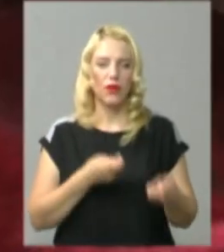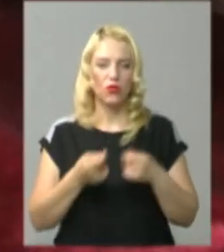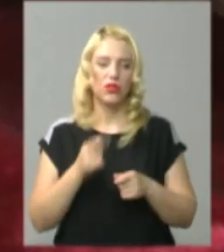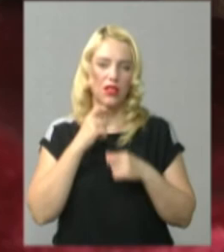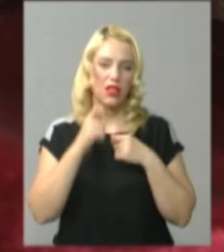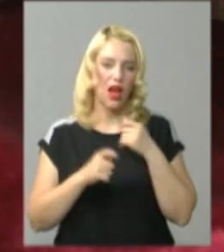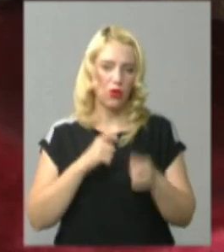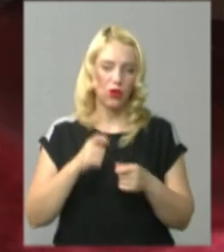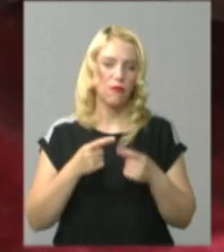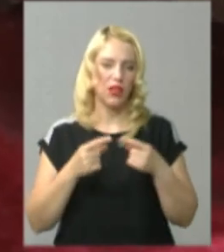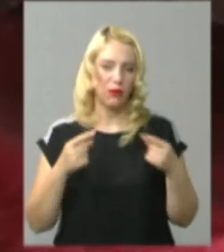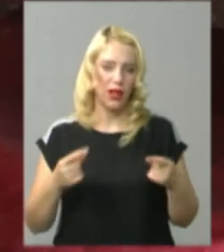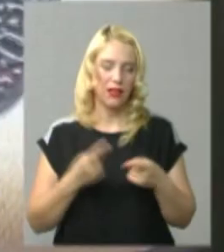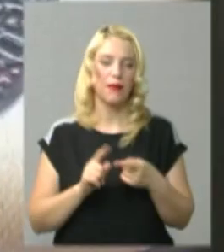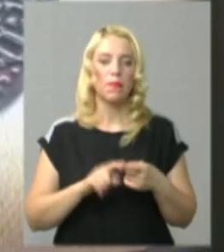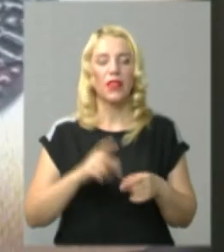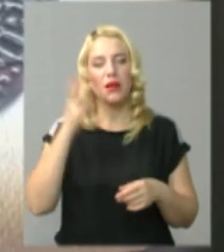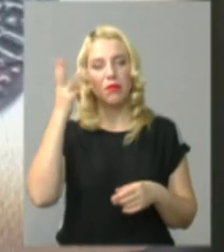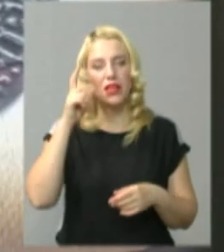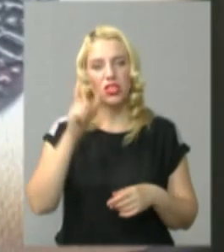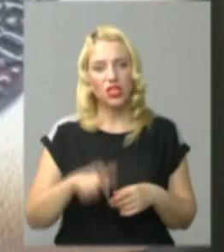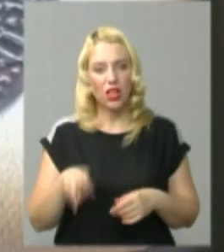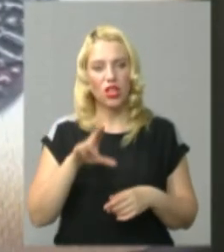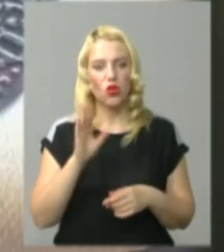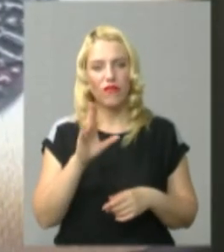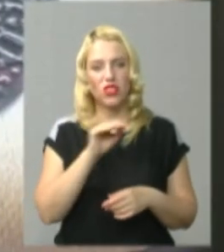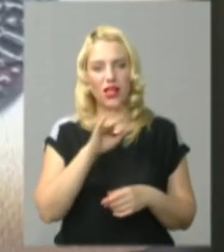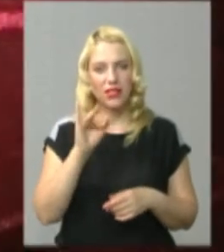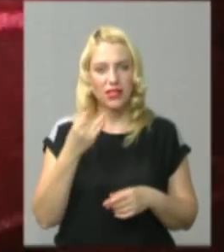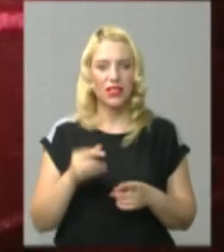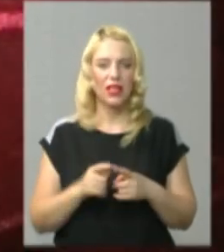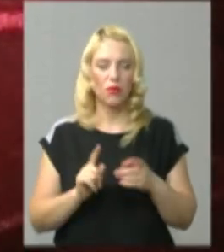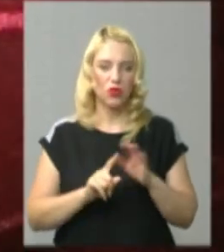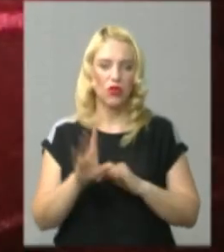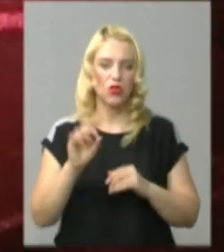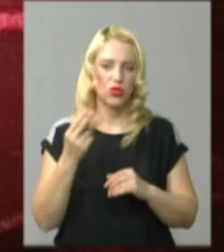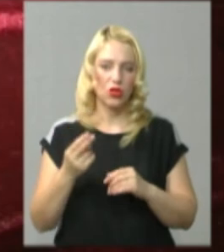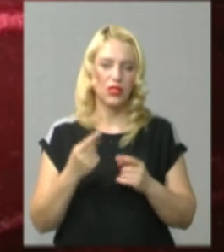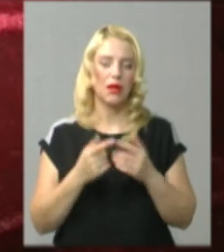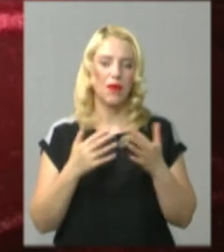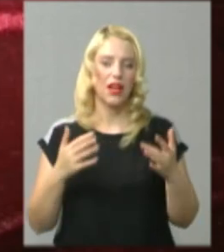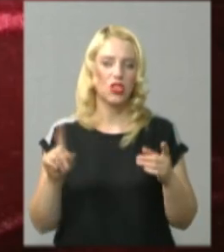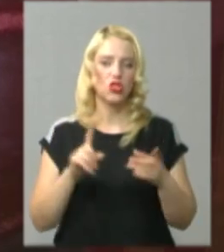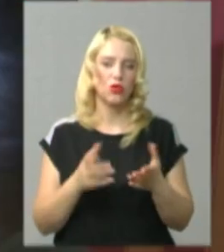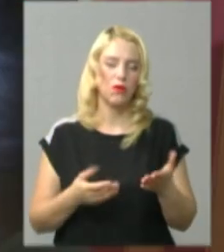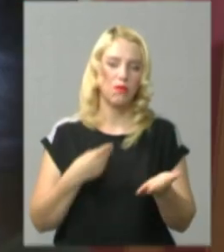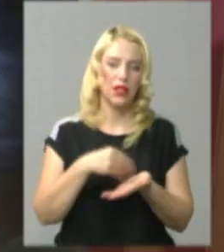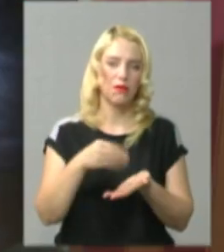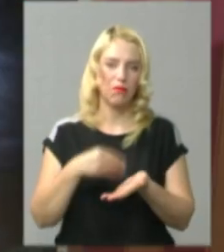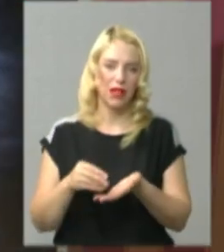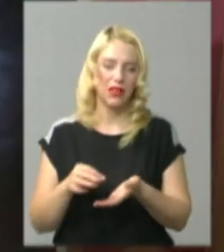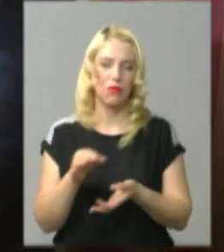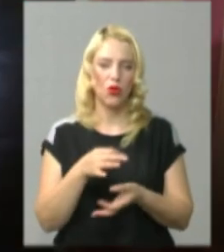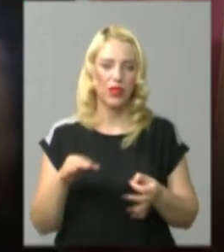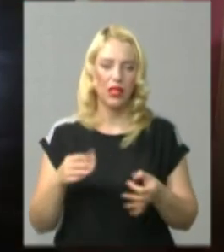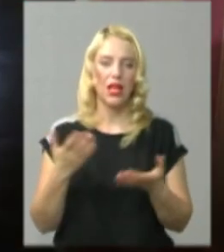Додає, один з них хмельничанин Сергій Довжанський і запустив в соцмережах акцію зі збору коштів, аби придбати монету. Якось в